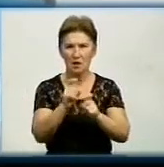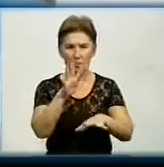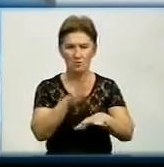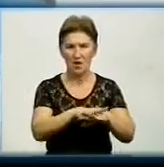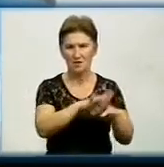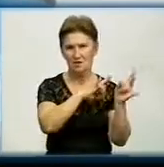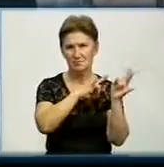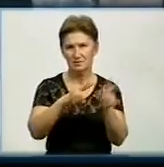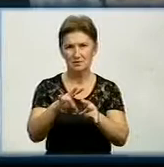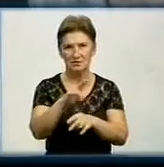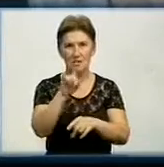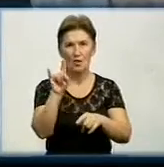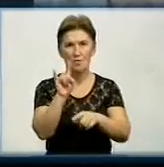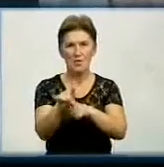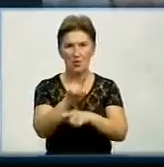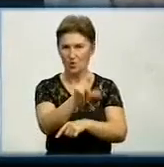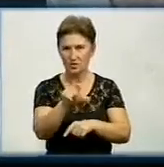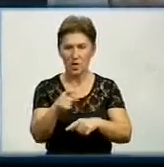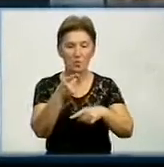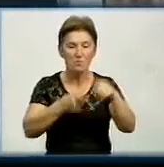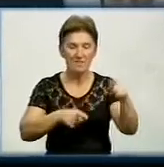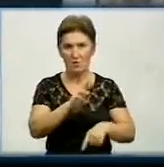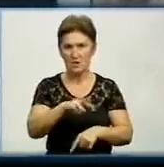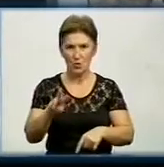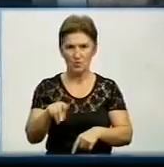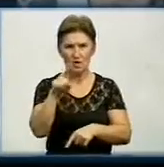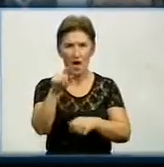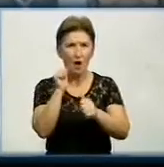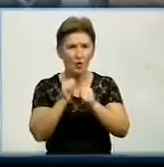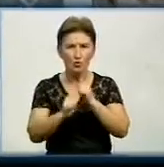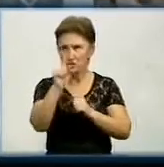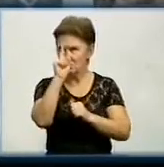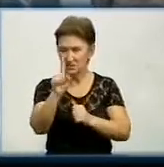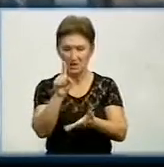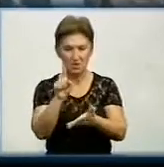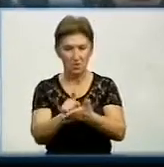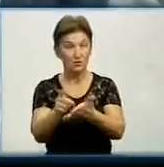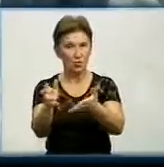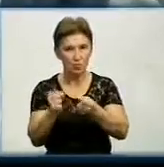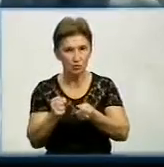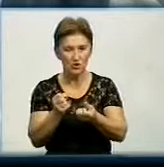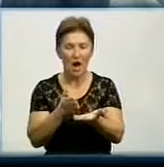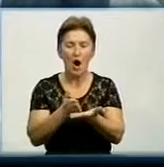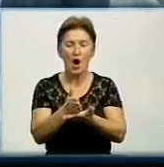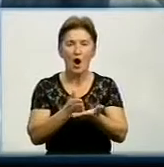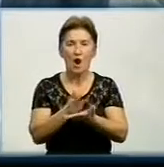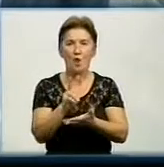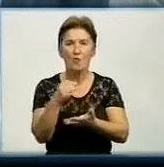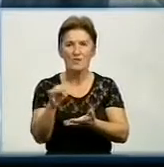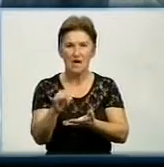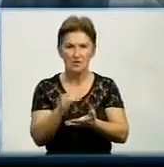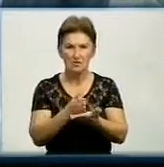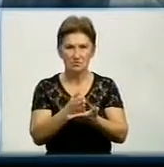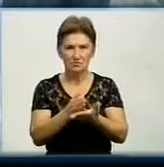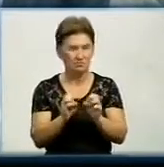півмільйона гривень. Юрій Іванченко щомісяця, отримавши пенсію, йде до банку сплачувати комунальні послуги. Частину статків відкладає на